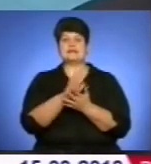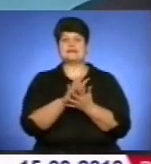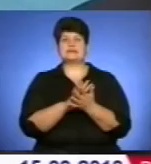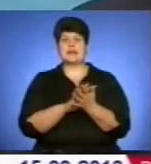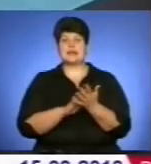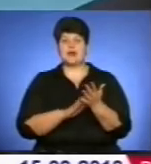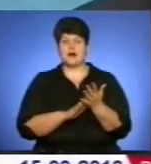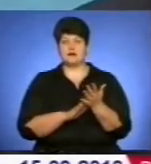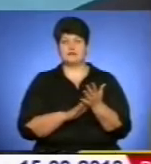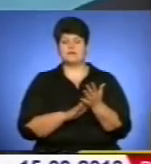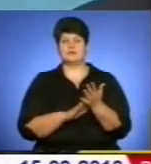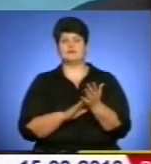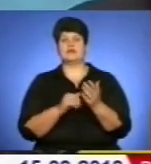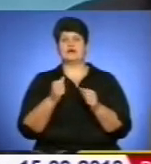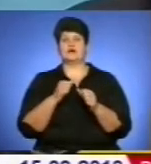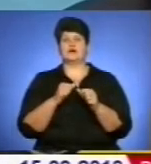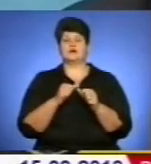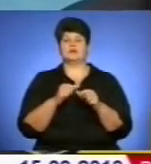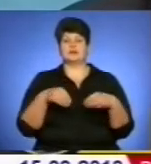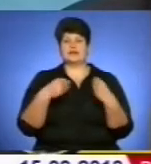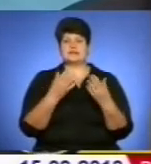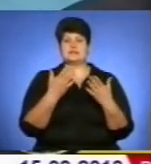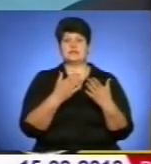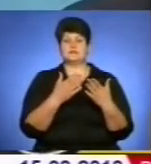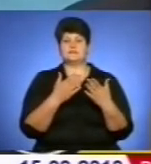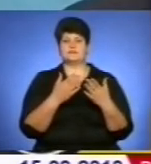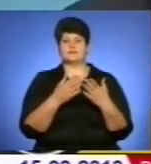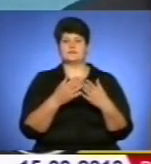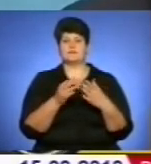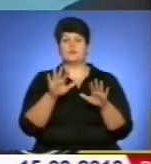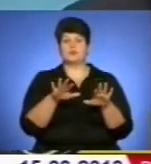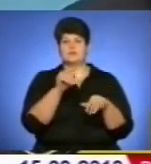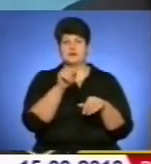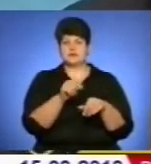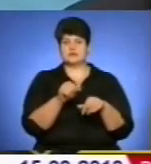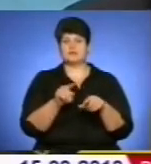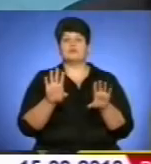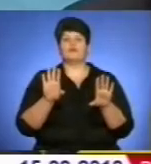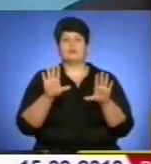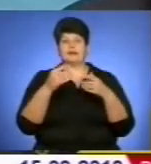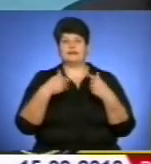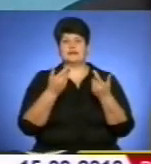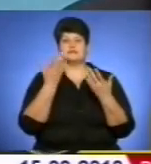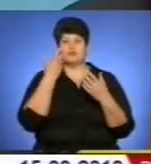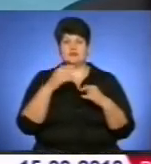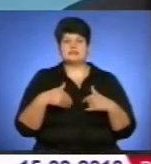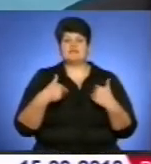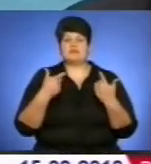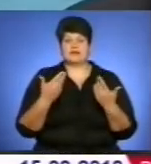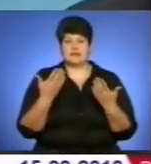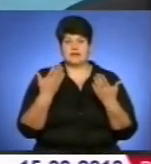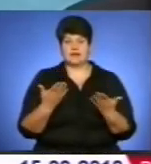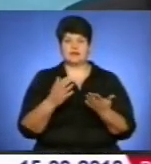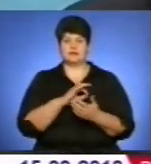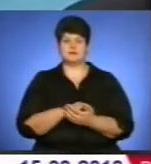служби Головного управління юстиції області та Територіальних управлінь юстиції. Для реєстрації земельних ділянок слід